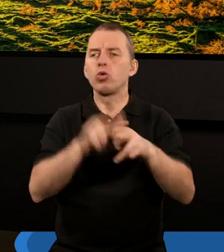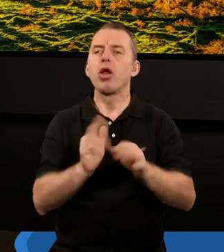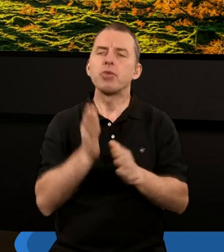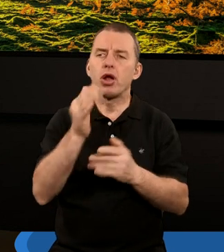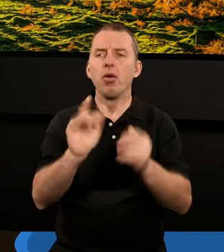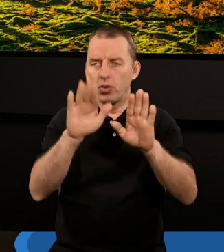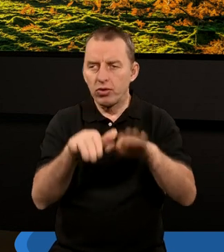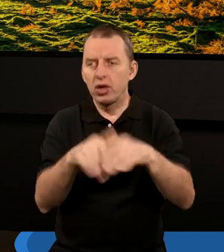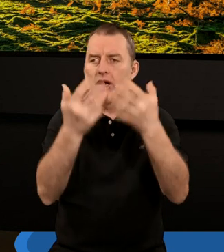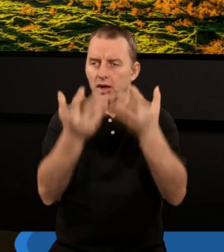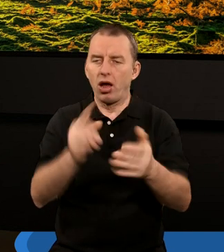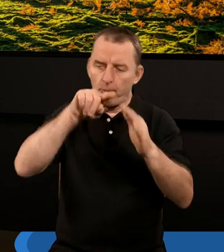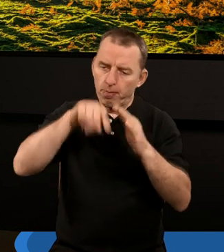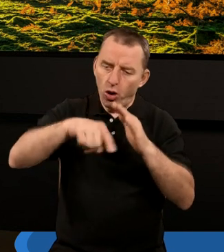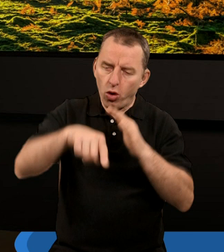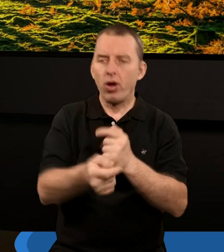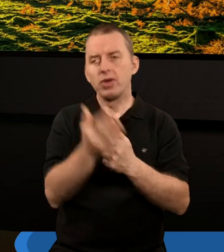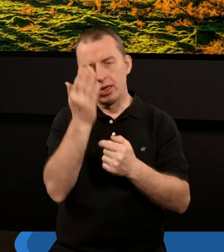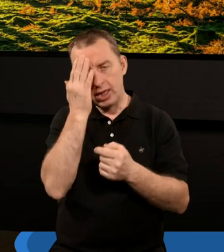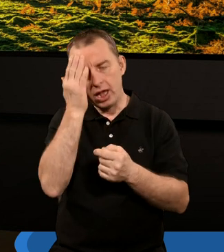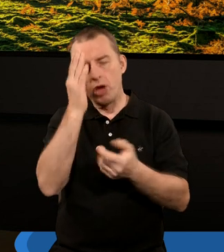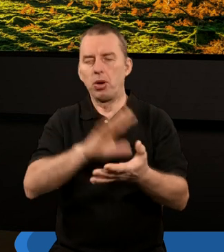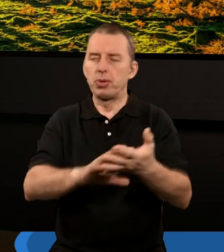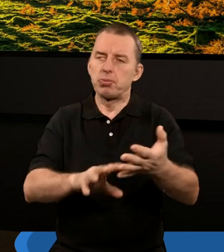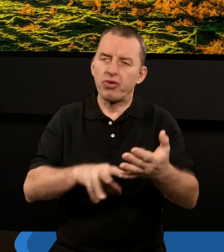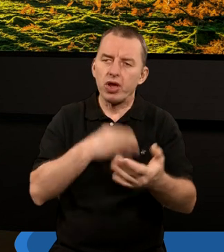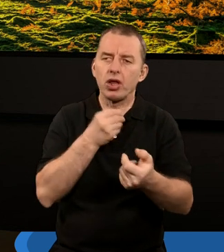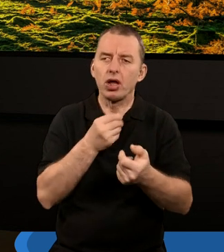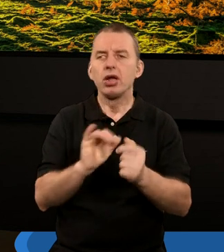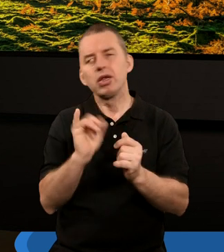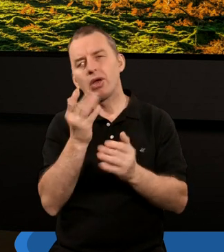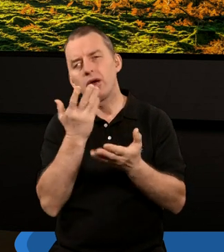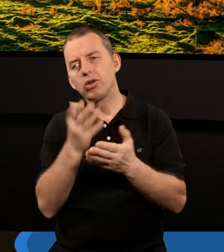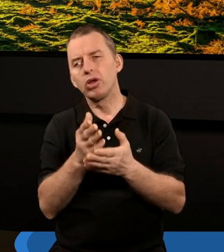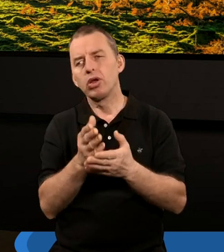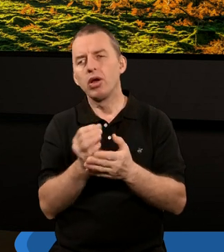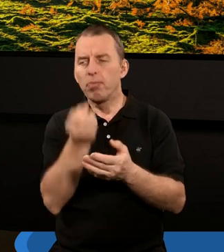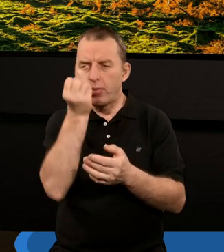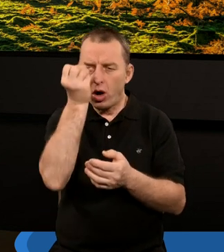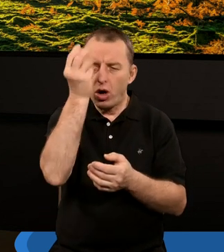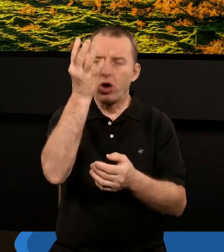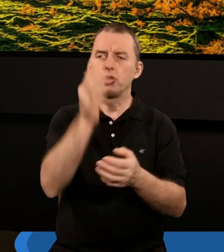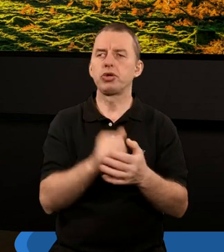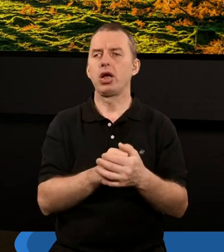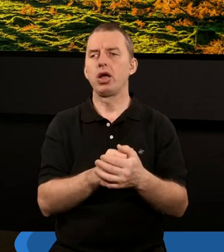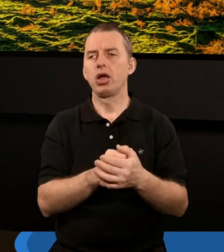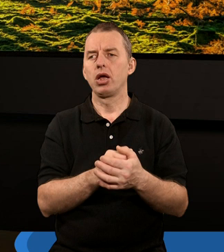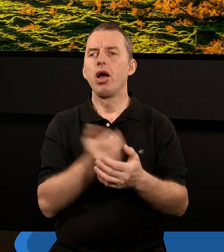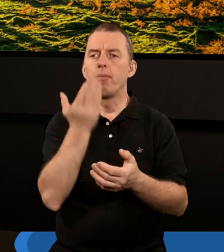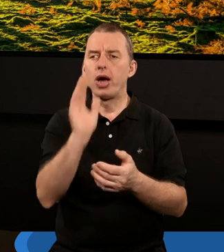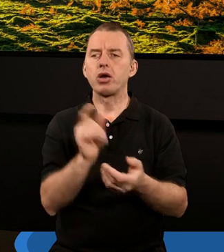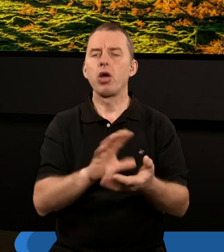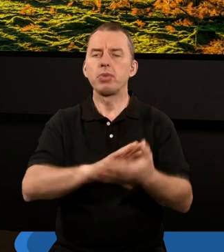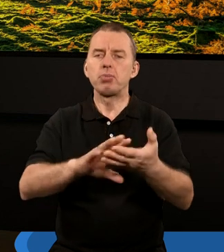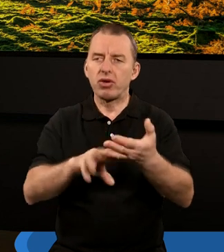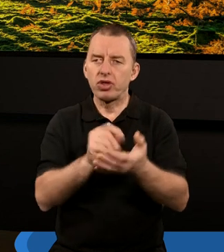przyszłości każdemu, kto chciałby pogłębić swoją znajomość Pisma Świętego, jakoś tak rozsądnie i myślę, że bardzo